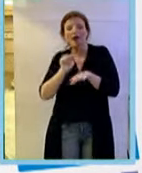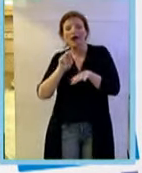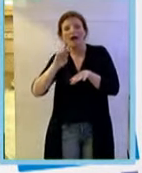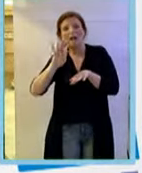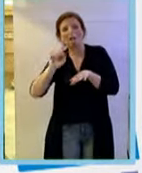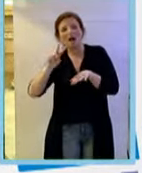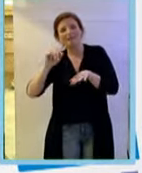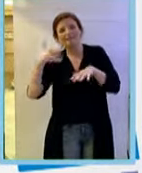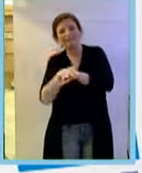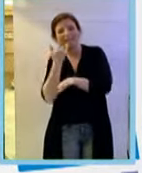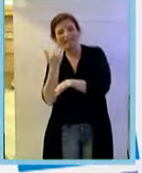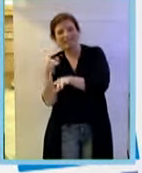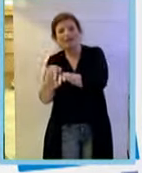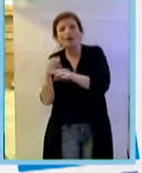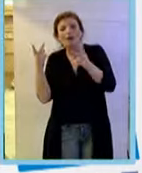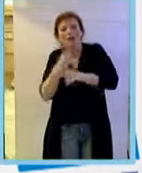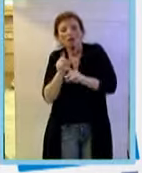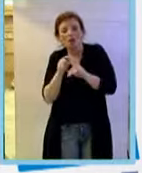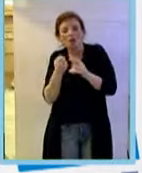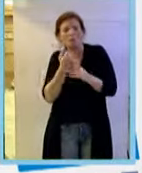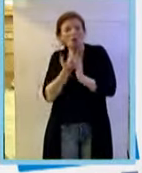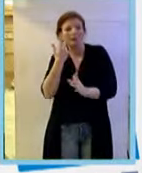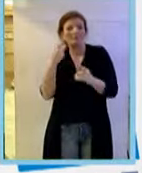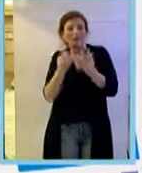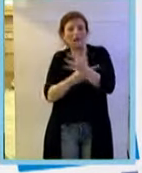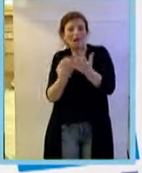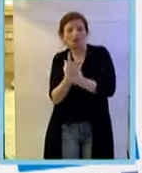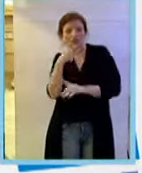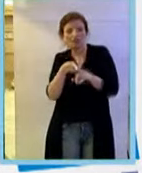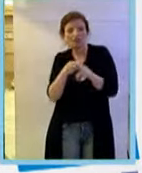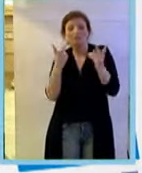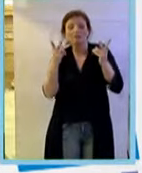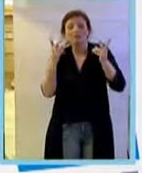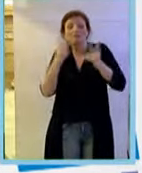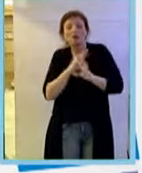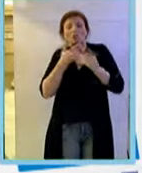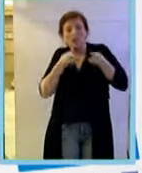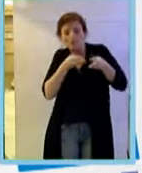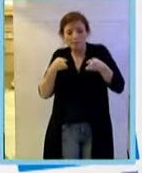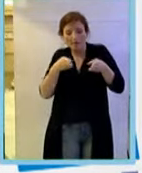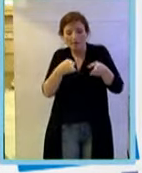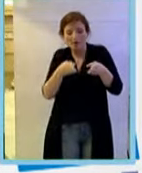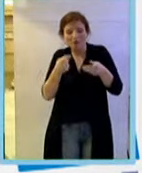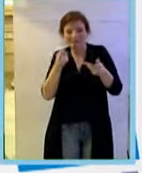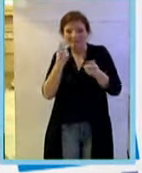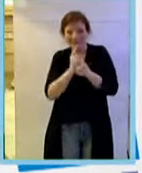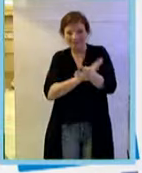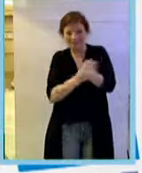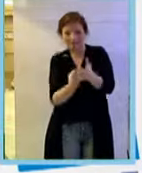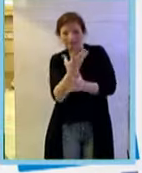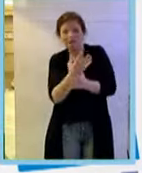che si ritengono essere importanti nell'angiogenisi ci sono anche pathway angiogeniche mediato dall